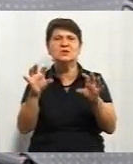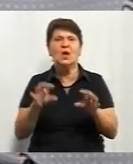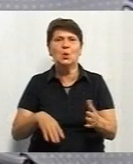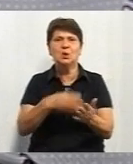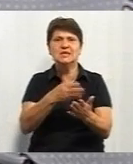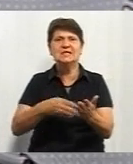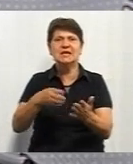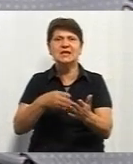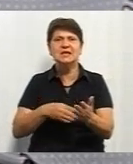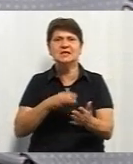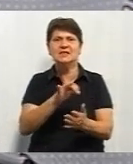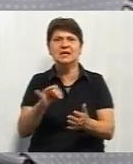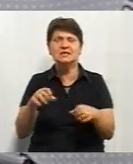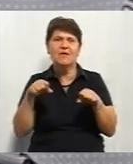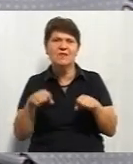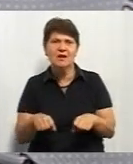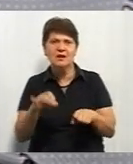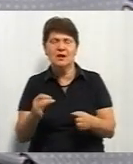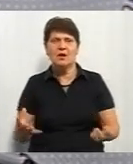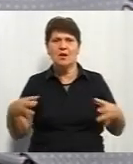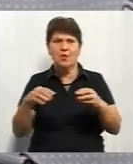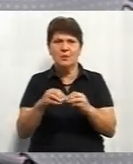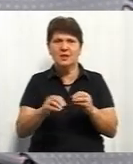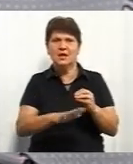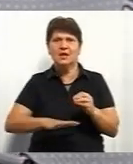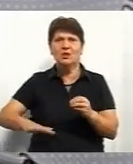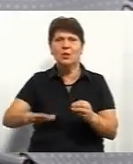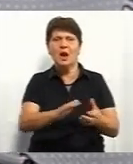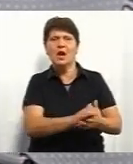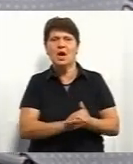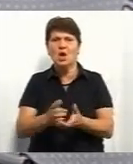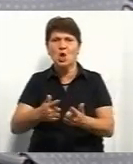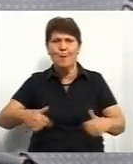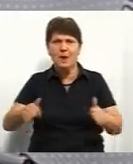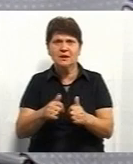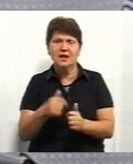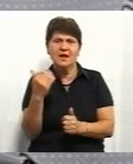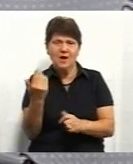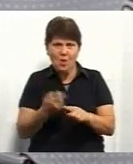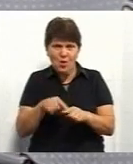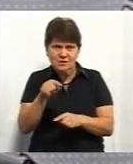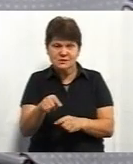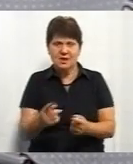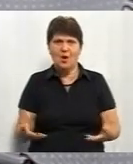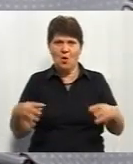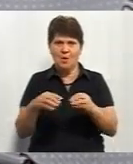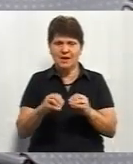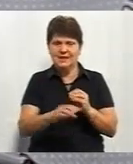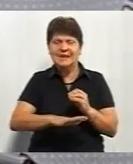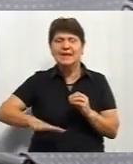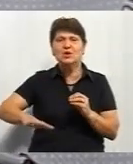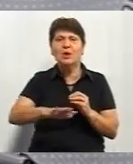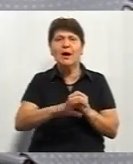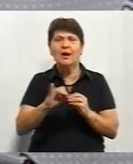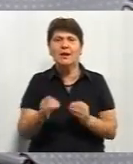влади та об'єднані територіальні громади. І саме вони, об'єднані територіальні громади, повинні взяти